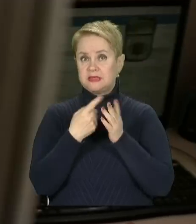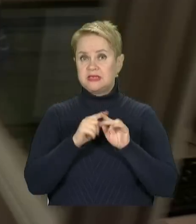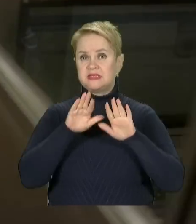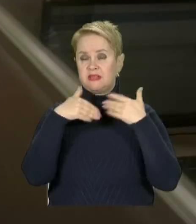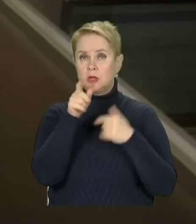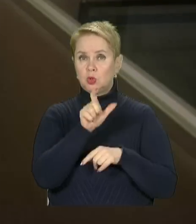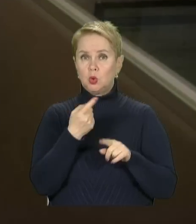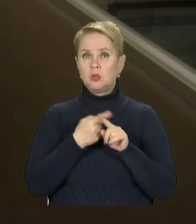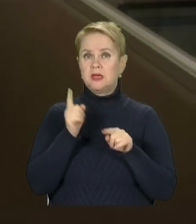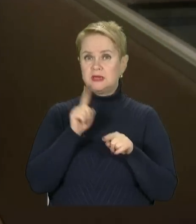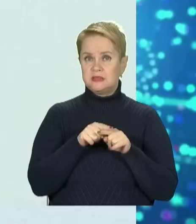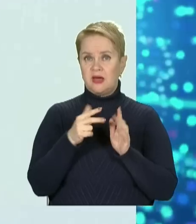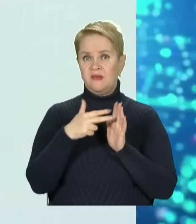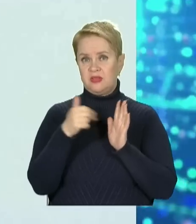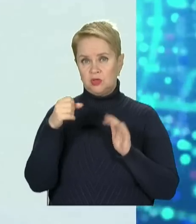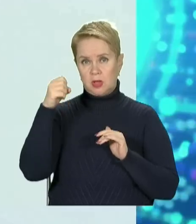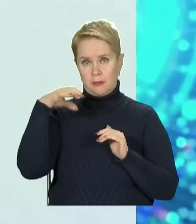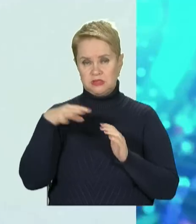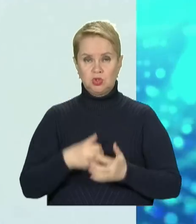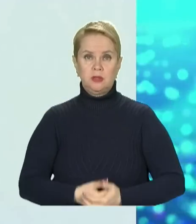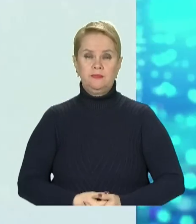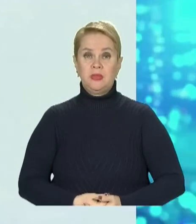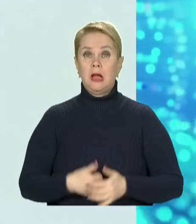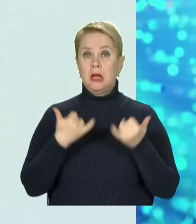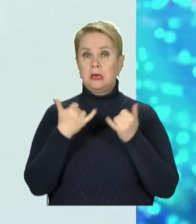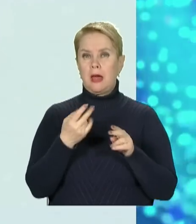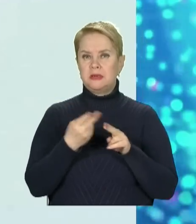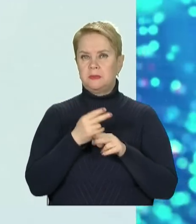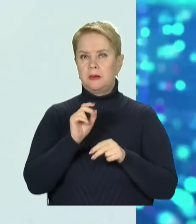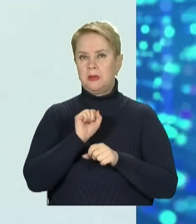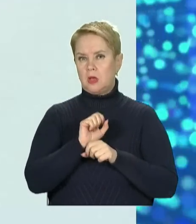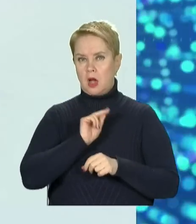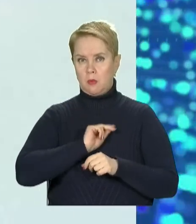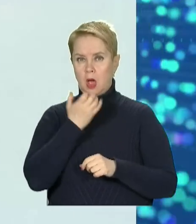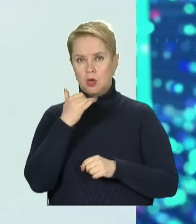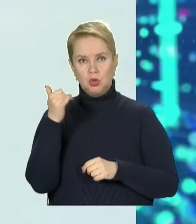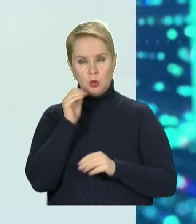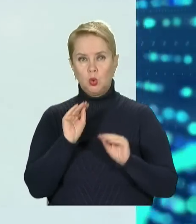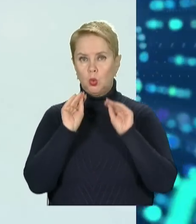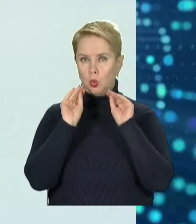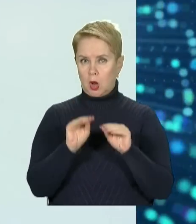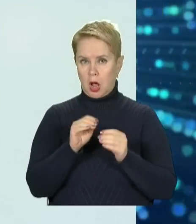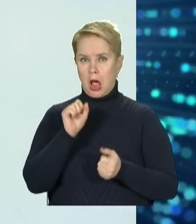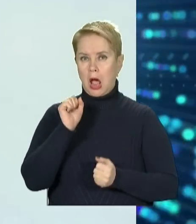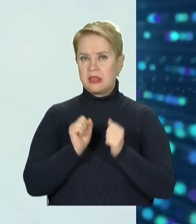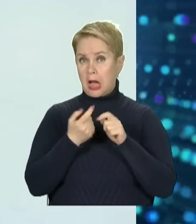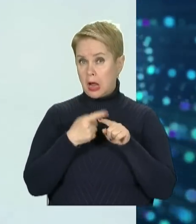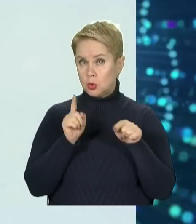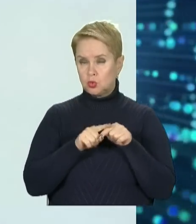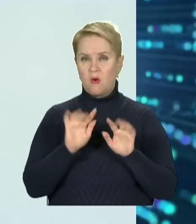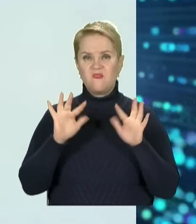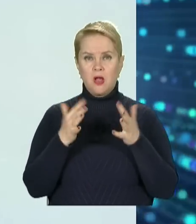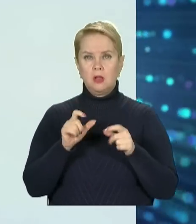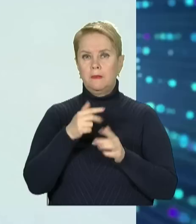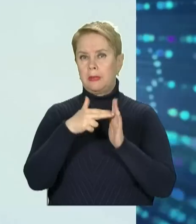звертаються люди – це відключення електропостачання. Для безперебійної роботи гарячої лінії встановили генератор, тому навіть у